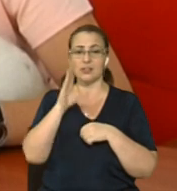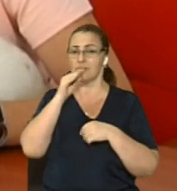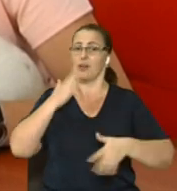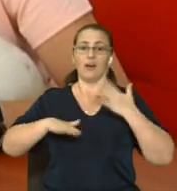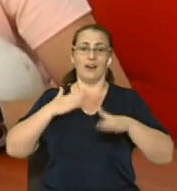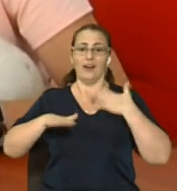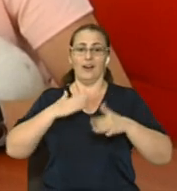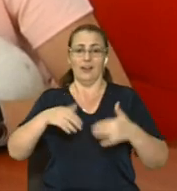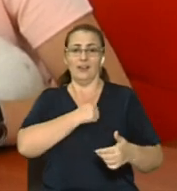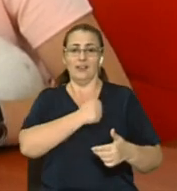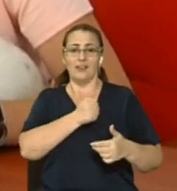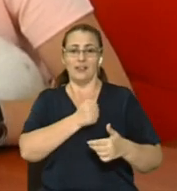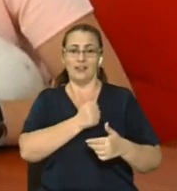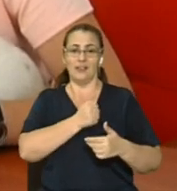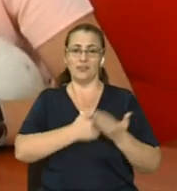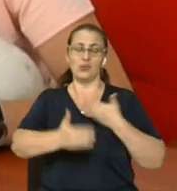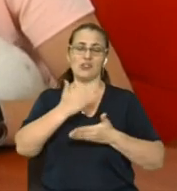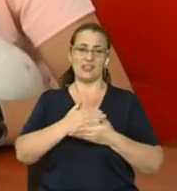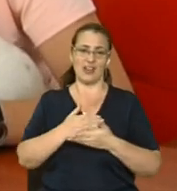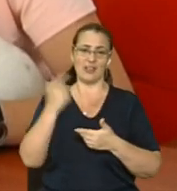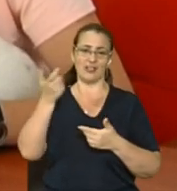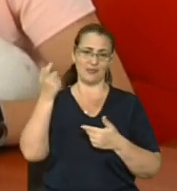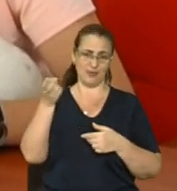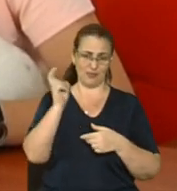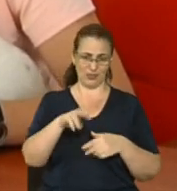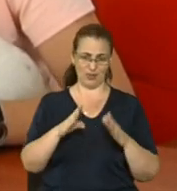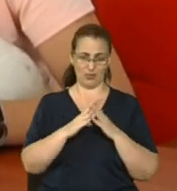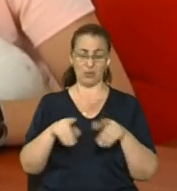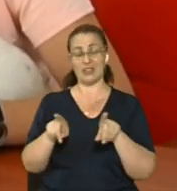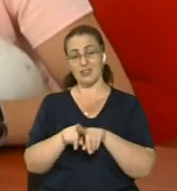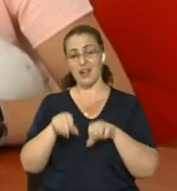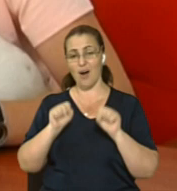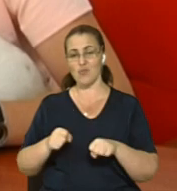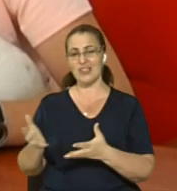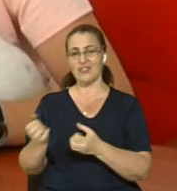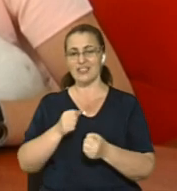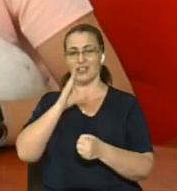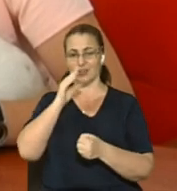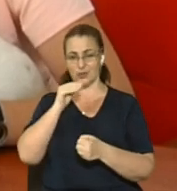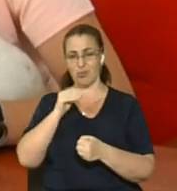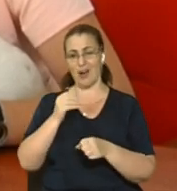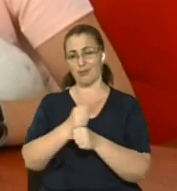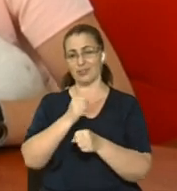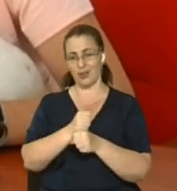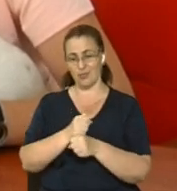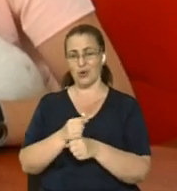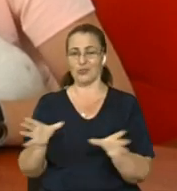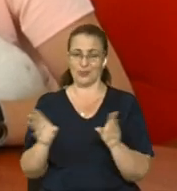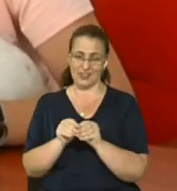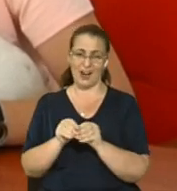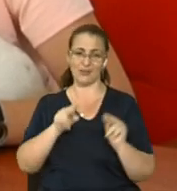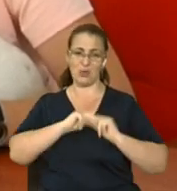вискочить з грудей, бо нарешті господар прийшов додому. Тому така можливість взяти собаку з собою на роботу, разом